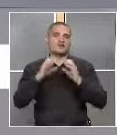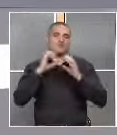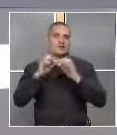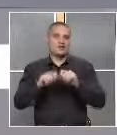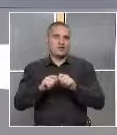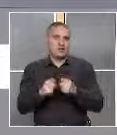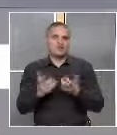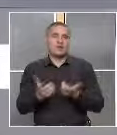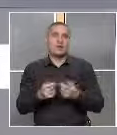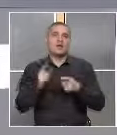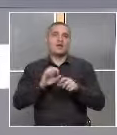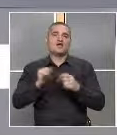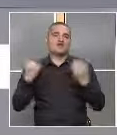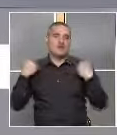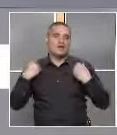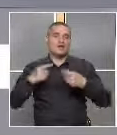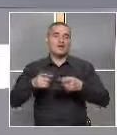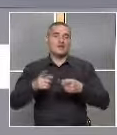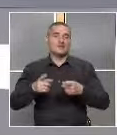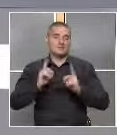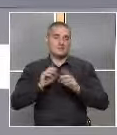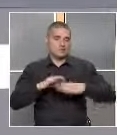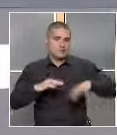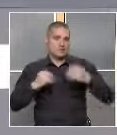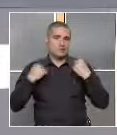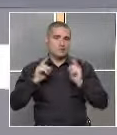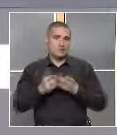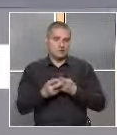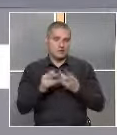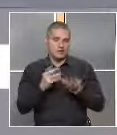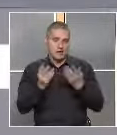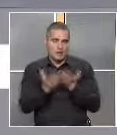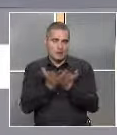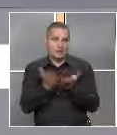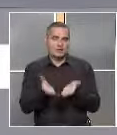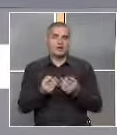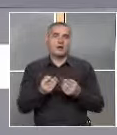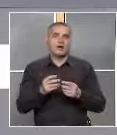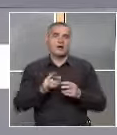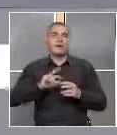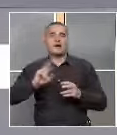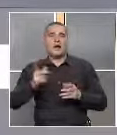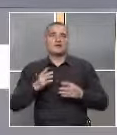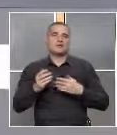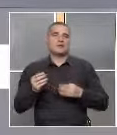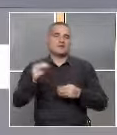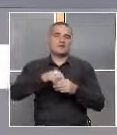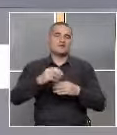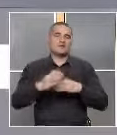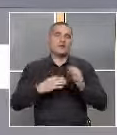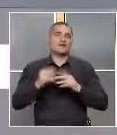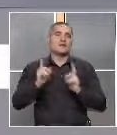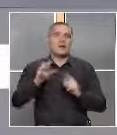Те са достъпни за студентите и се прилагат при някои от